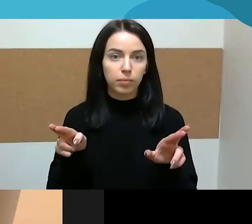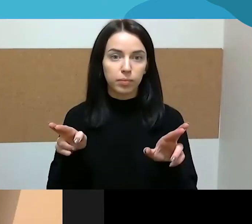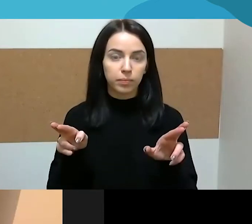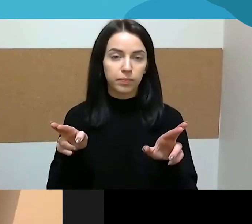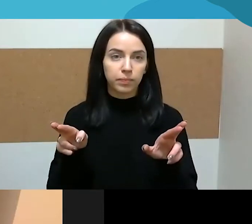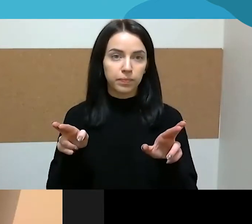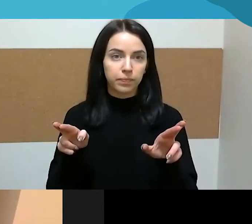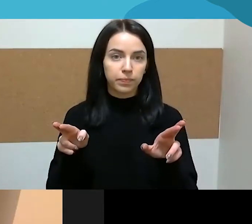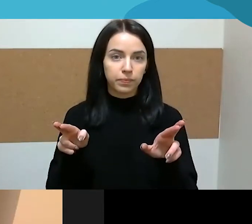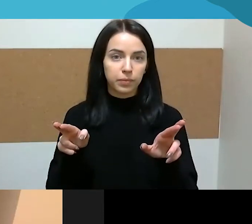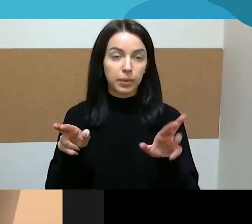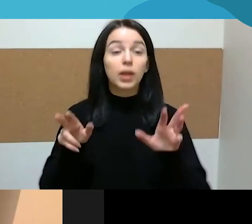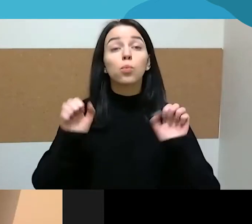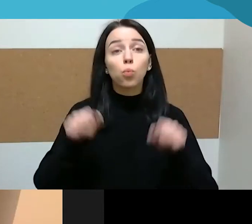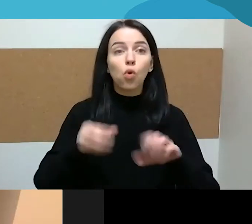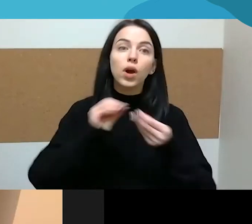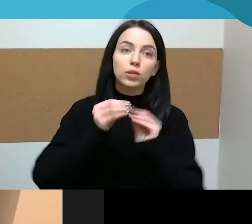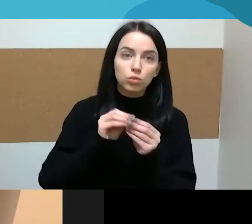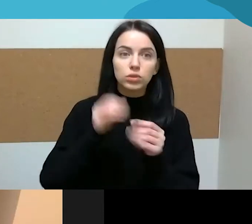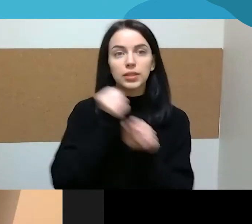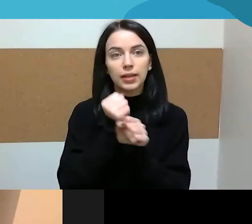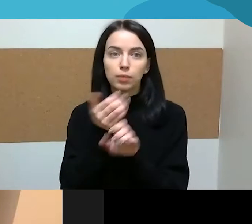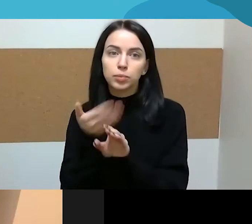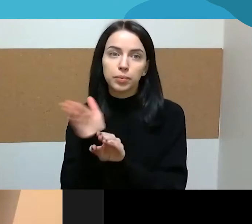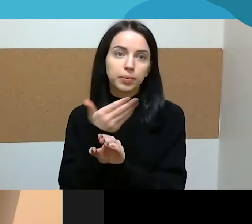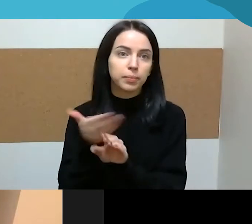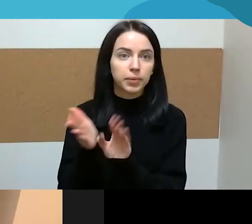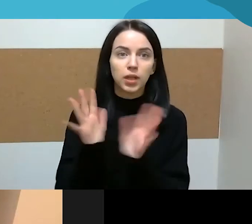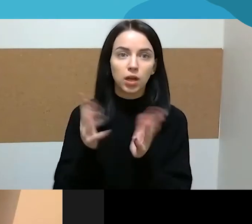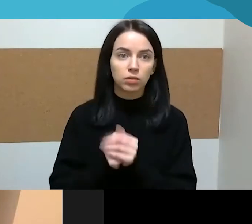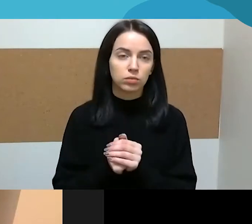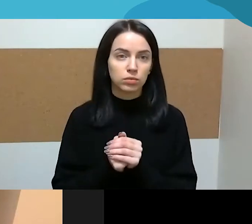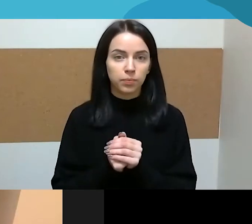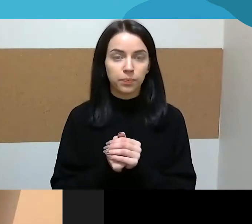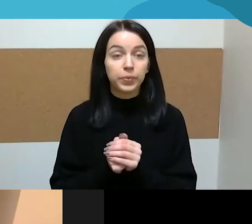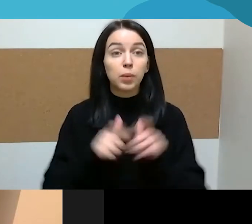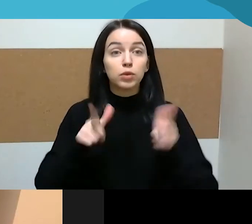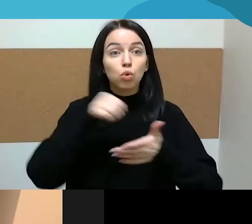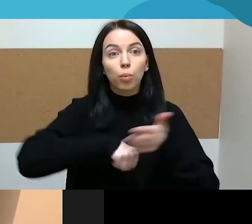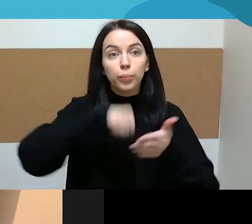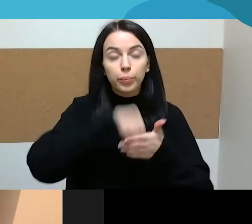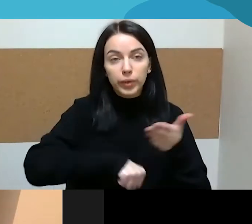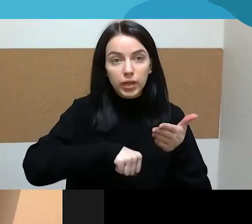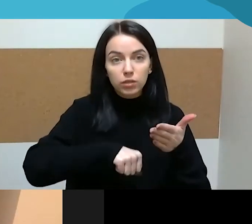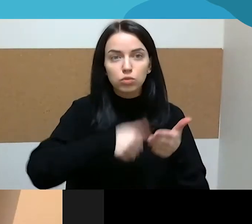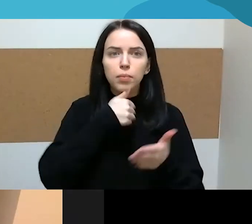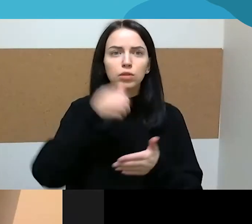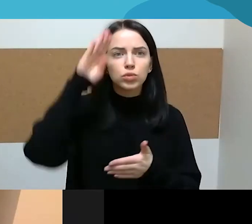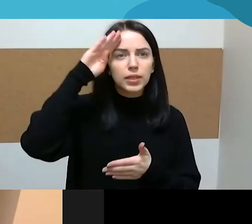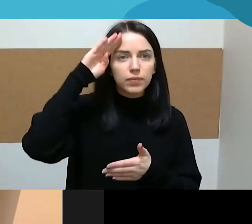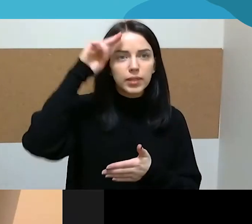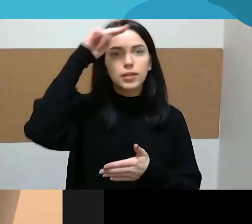priežasčių tą sutarę pasiskirsti tos darbus. Tai aš nematau priežasčių, dėl ko vyrai, tėvai